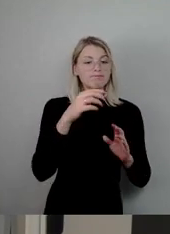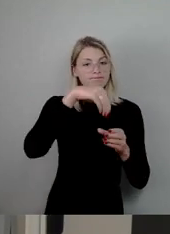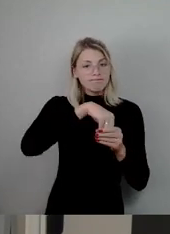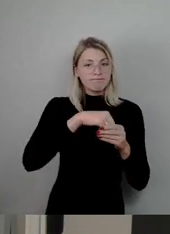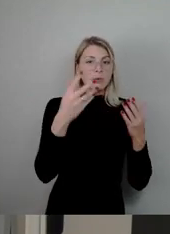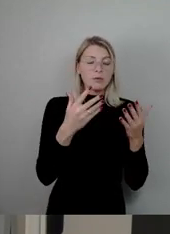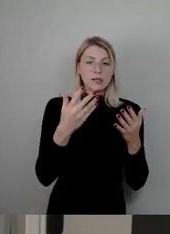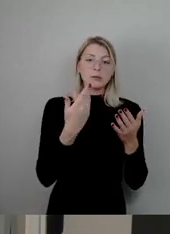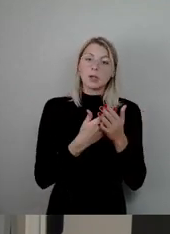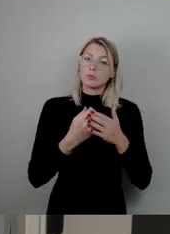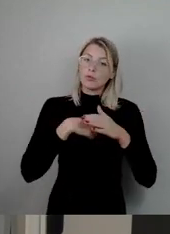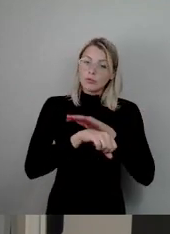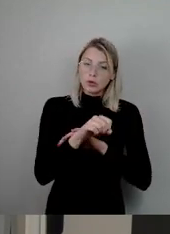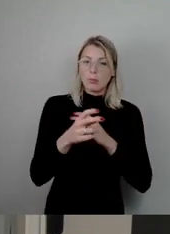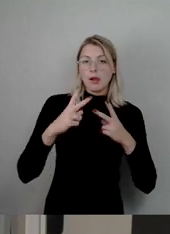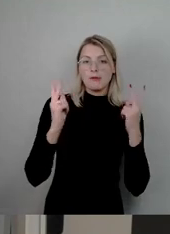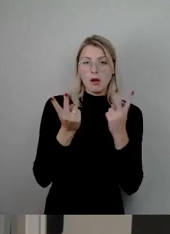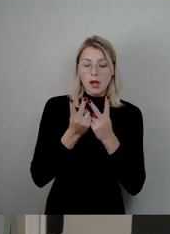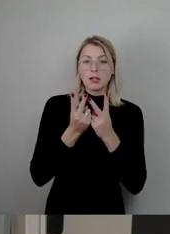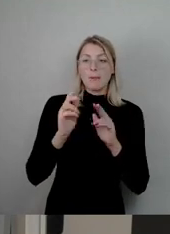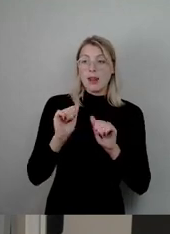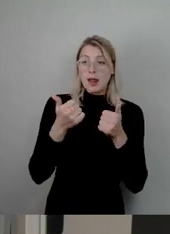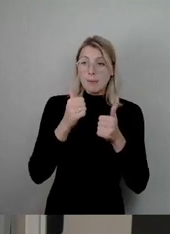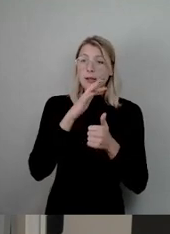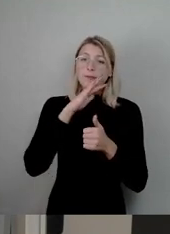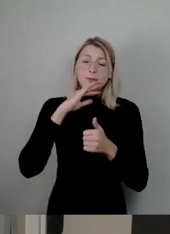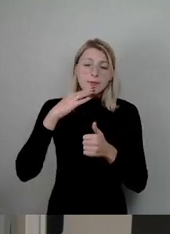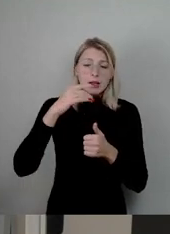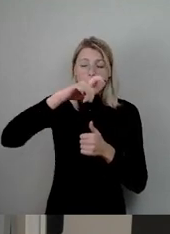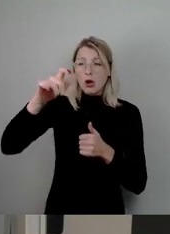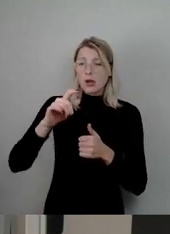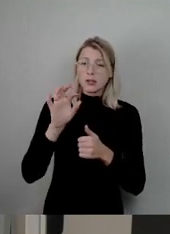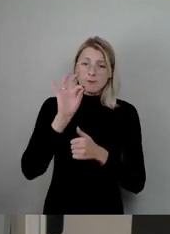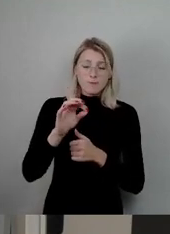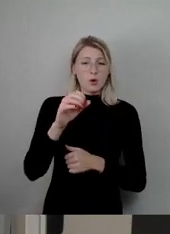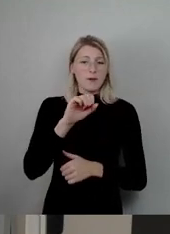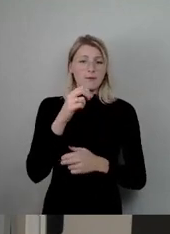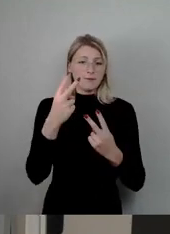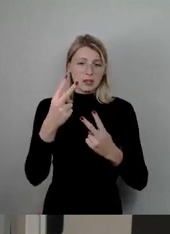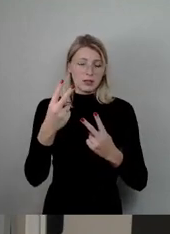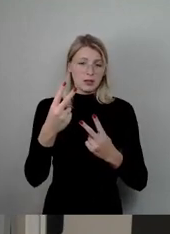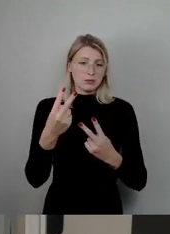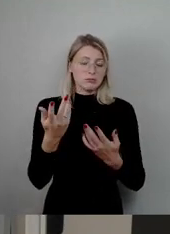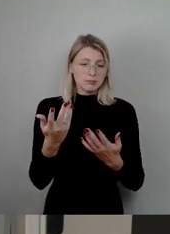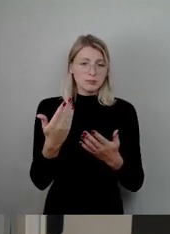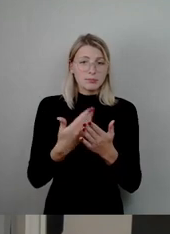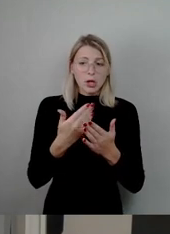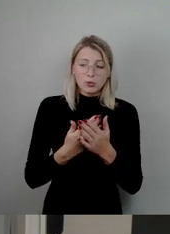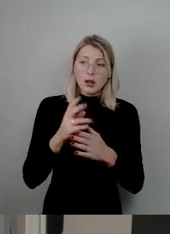Fußballvereine spielen im Leben vieler Menschen eine zentrale Rolle. Das ermöglicht zum Beispiel Erwachsene